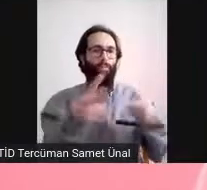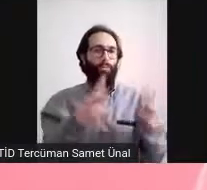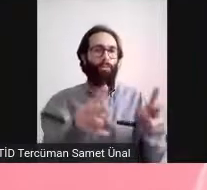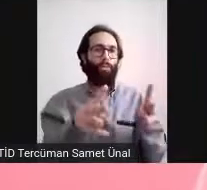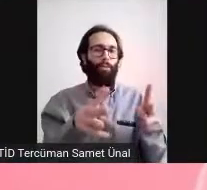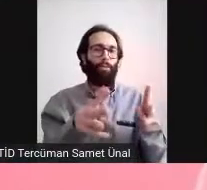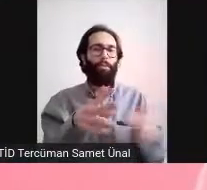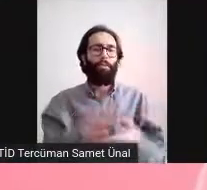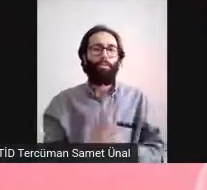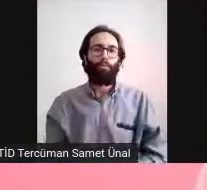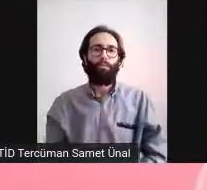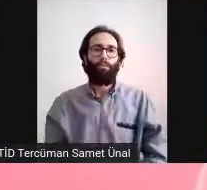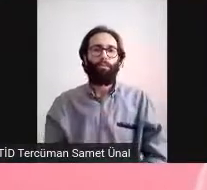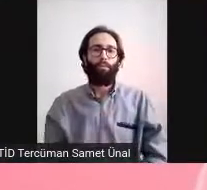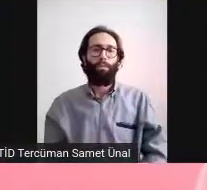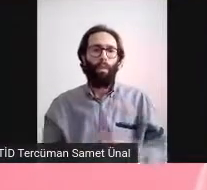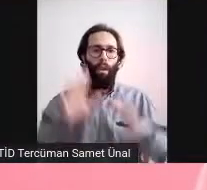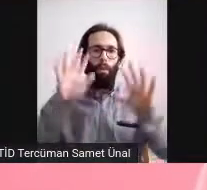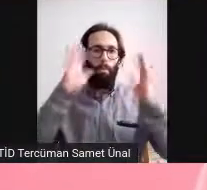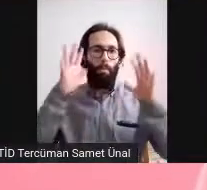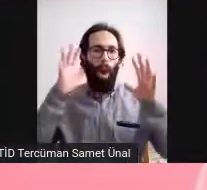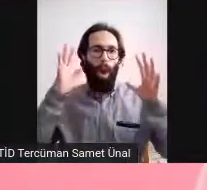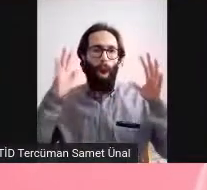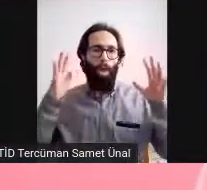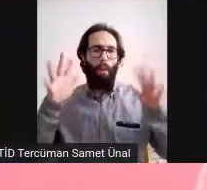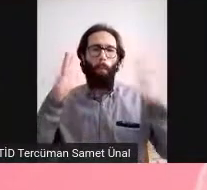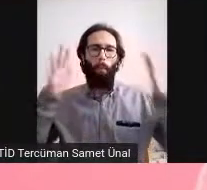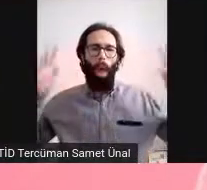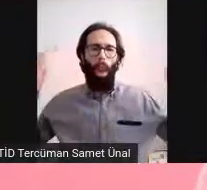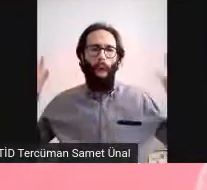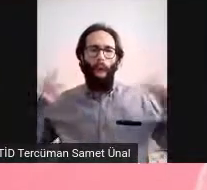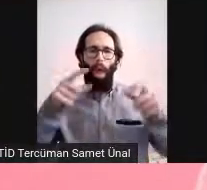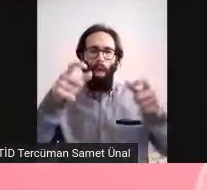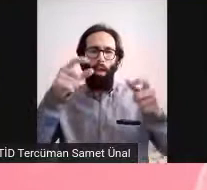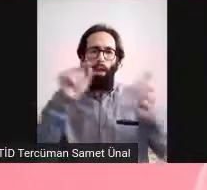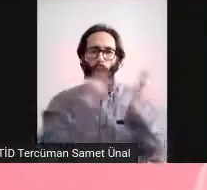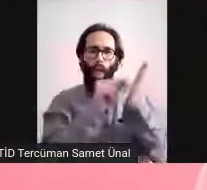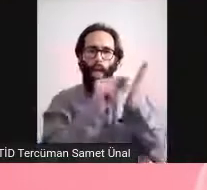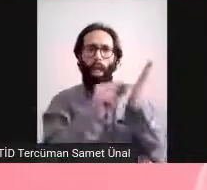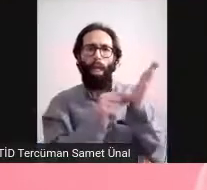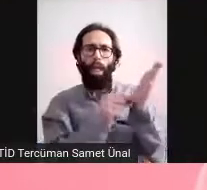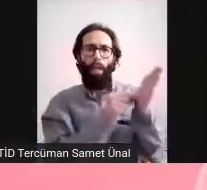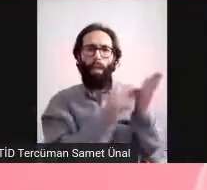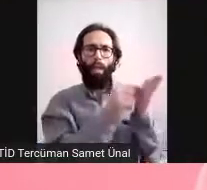parlak noktaların hepsi işte şey harya parlıyor zaten.